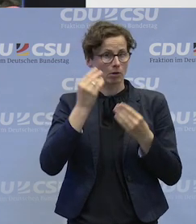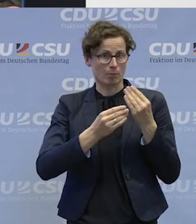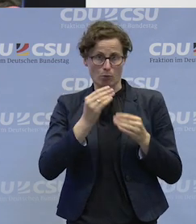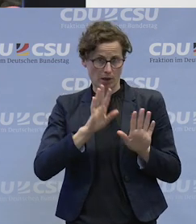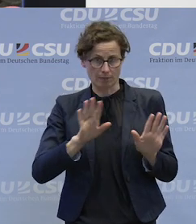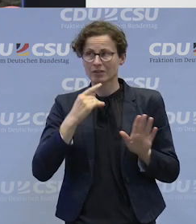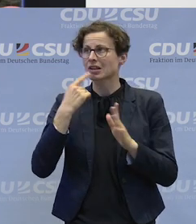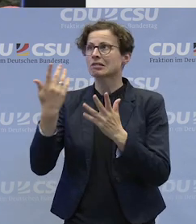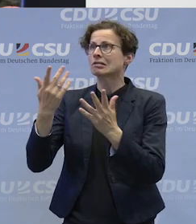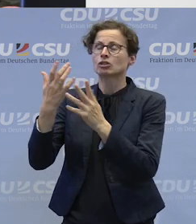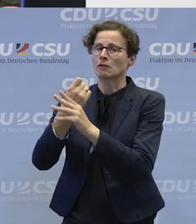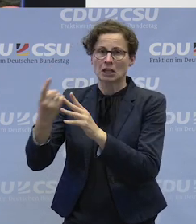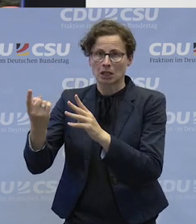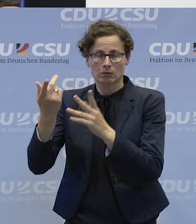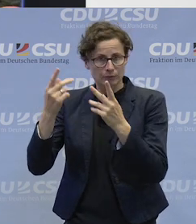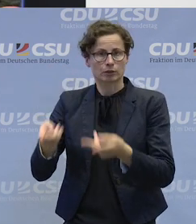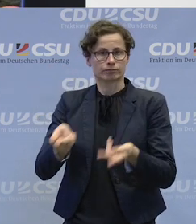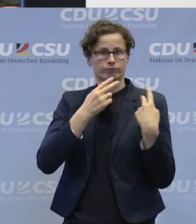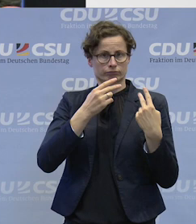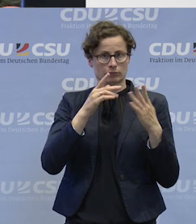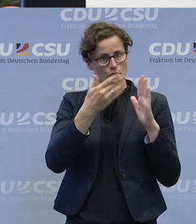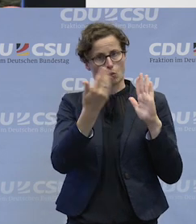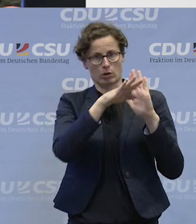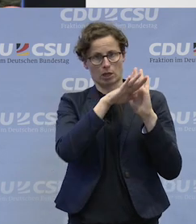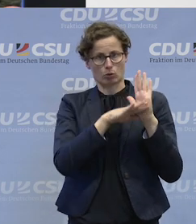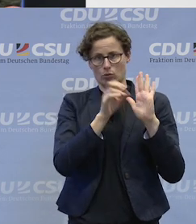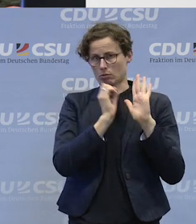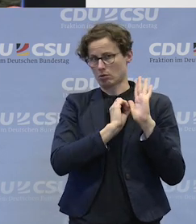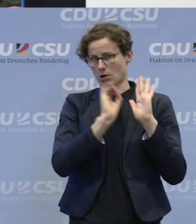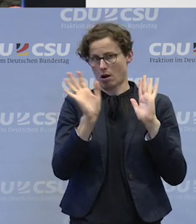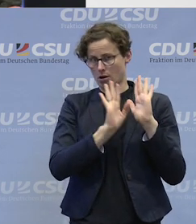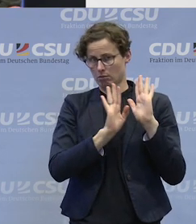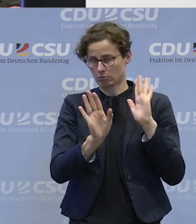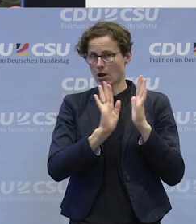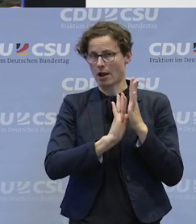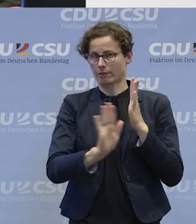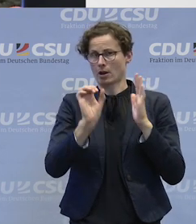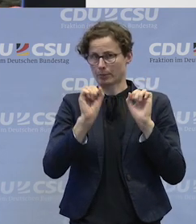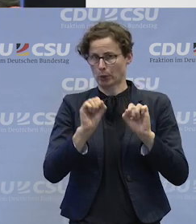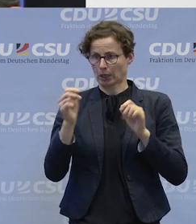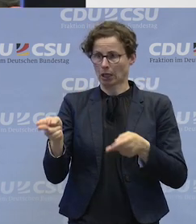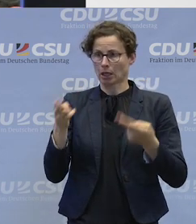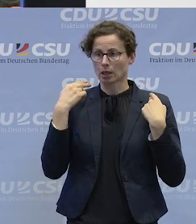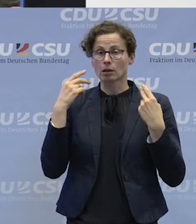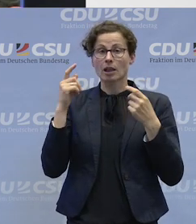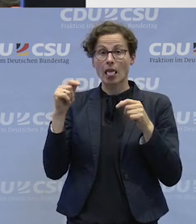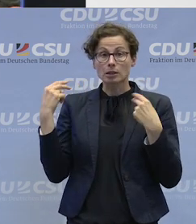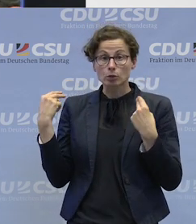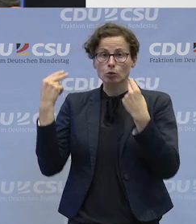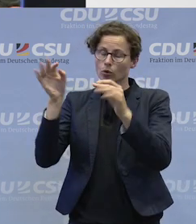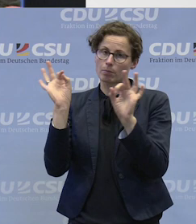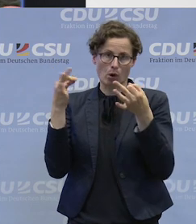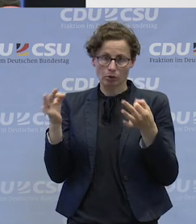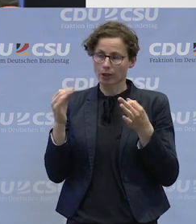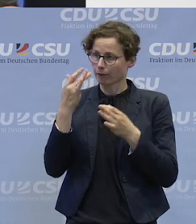nicht möchte oder nicht kann, ist genauso wunderbar geregelt und sehr einfach möglich. Man muss nichts zurückzahlen, alles ist